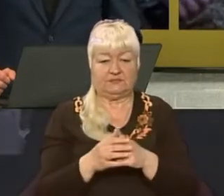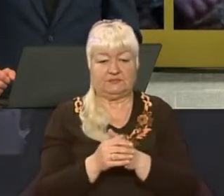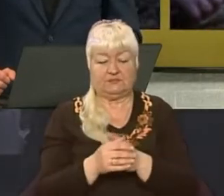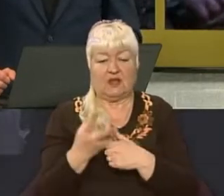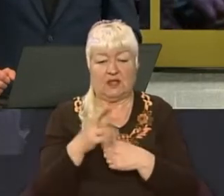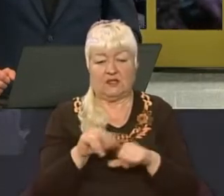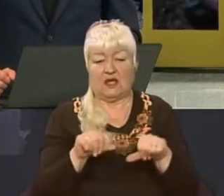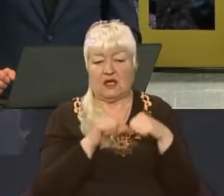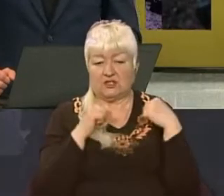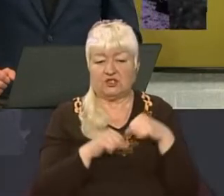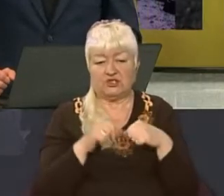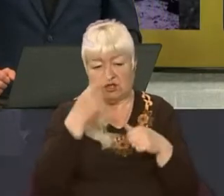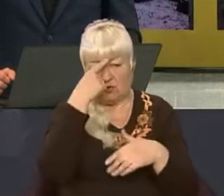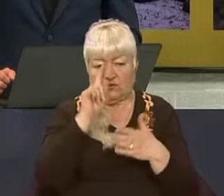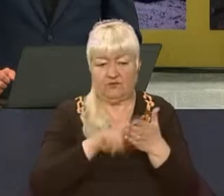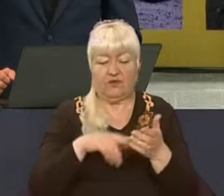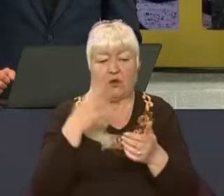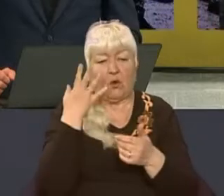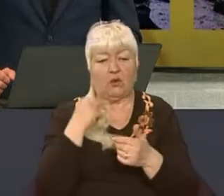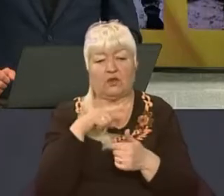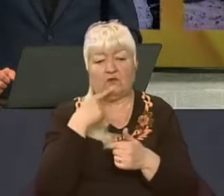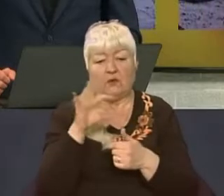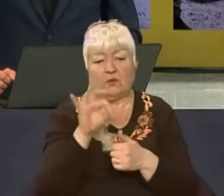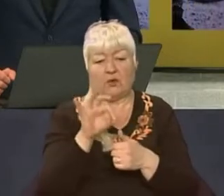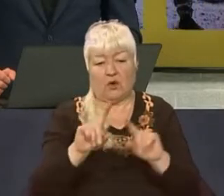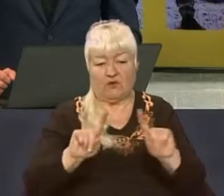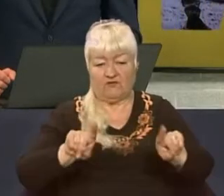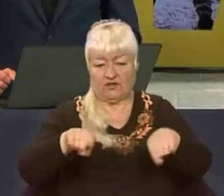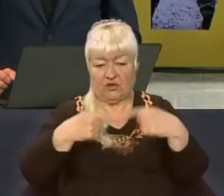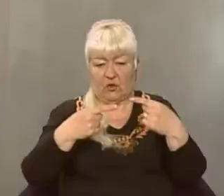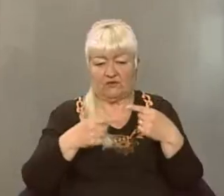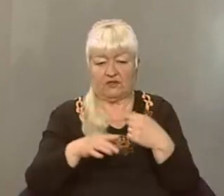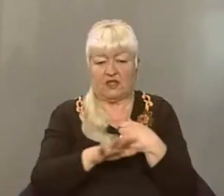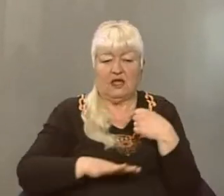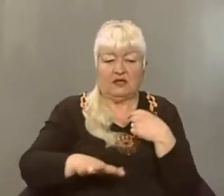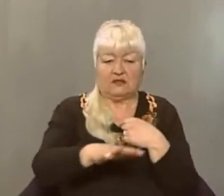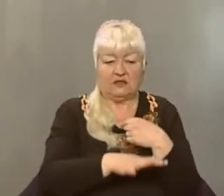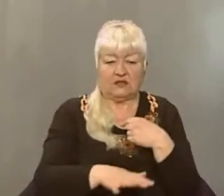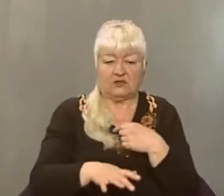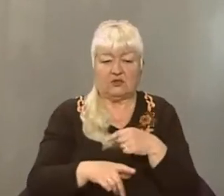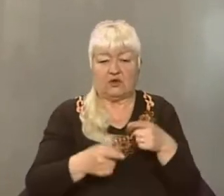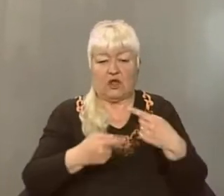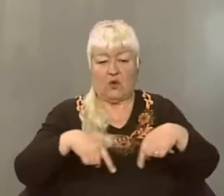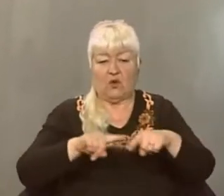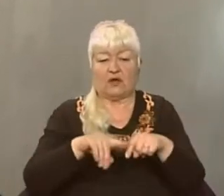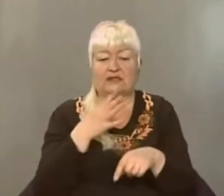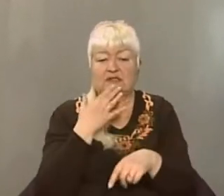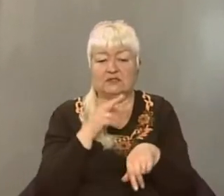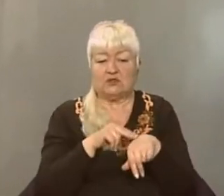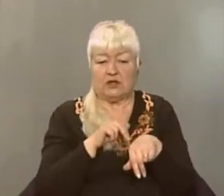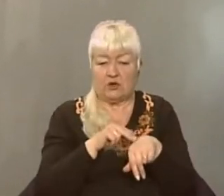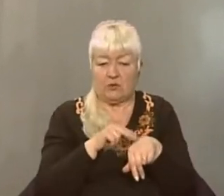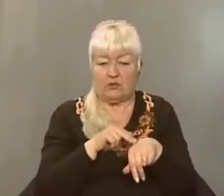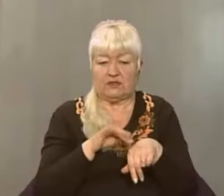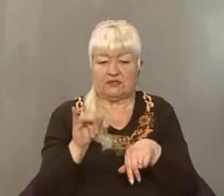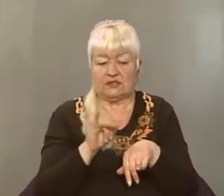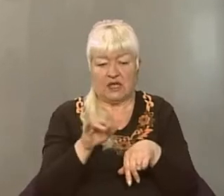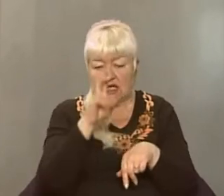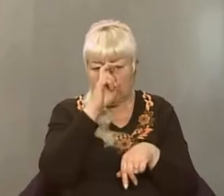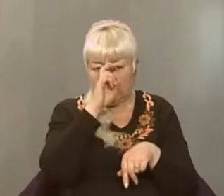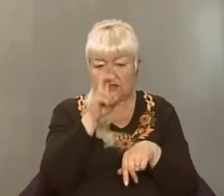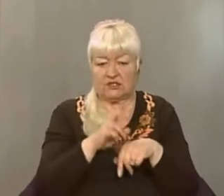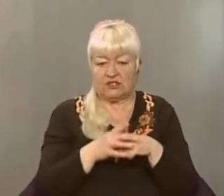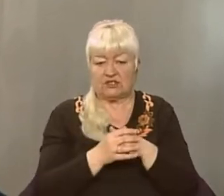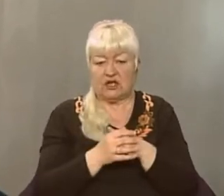я щиро вірю, що особливо коли йдеться про відновлення територій, то саме органи національної поліції і